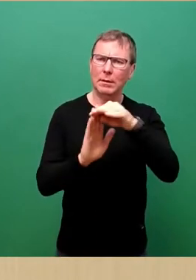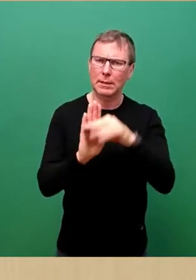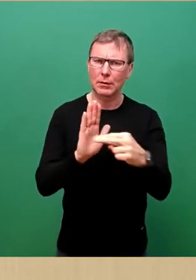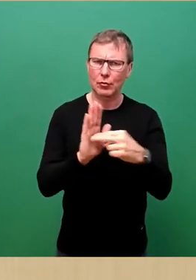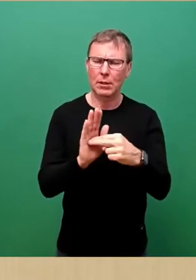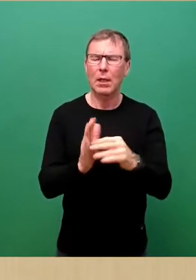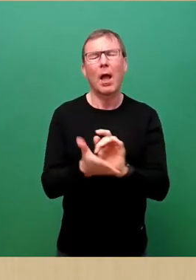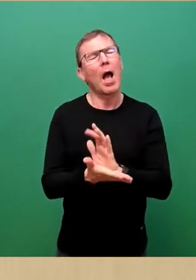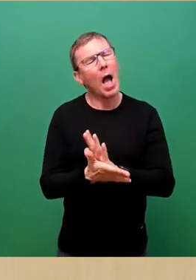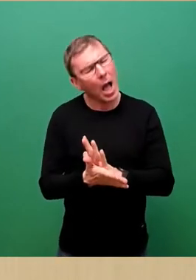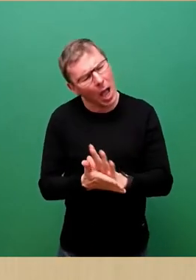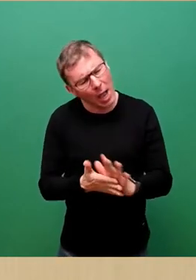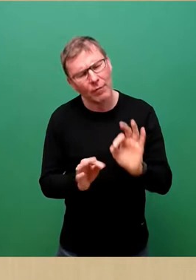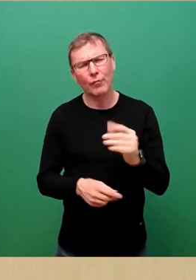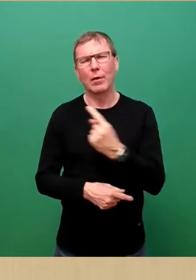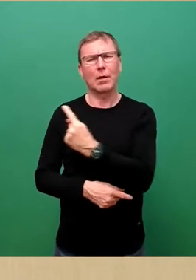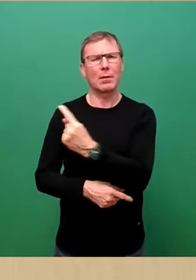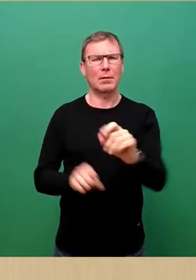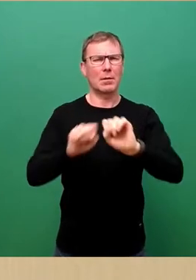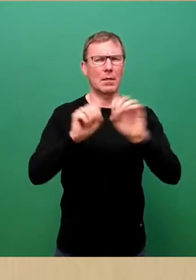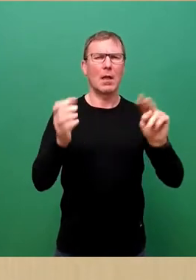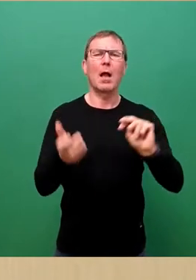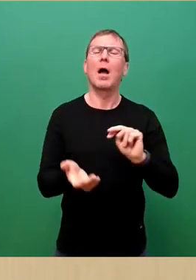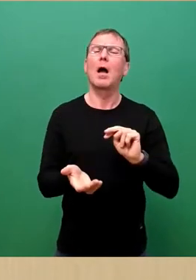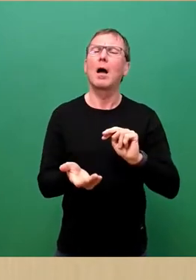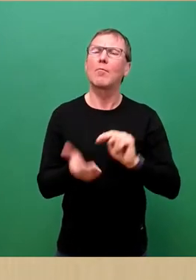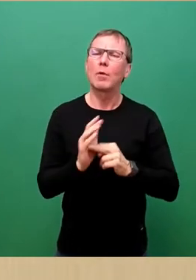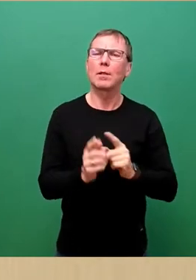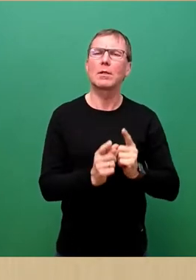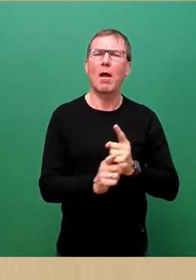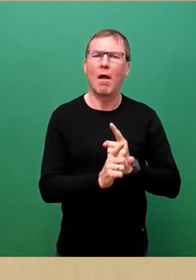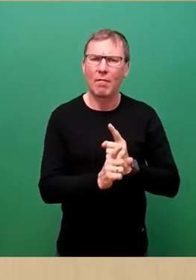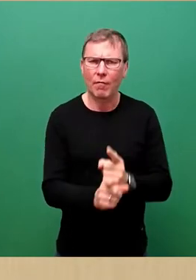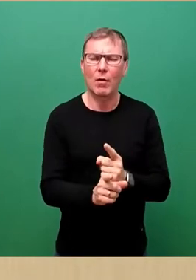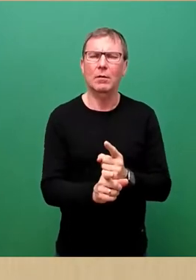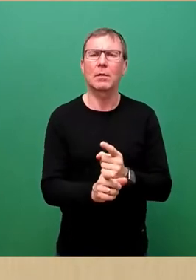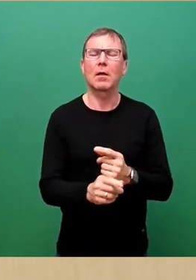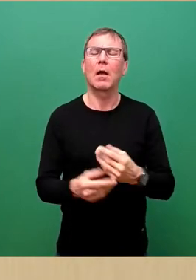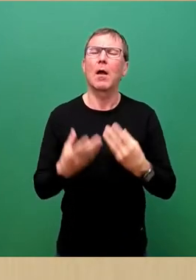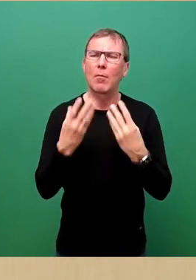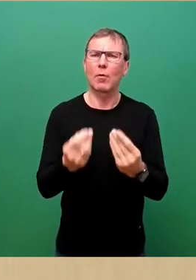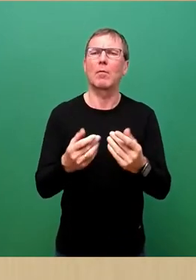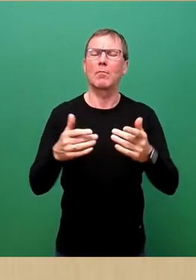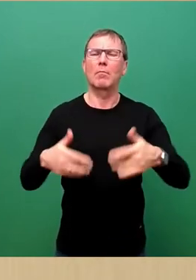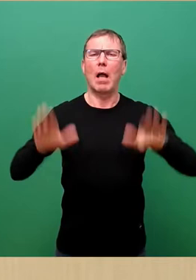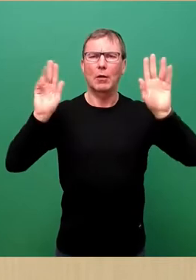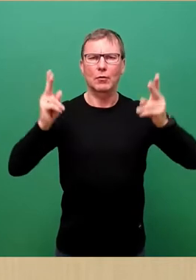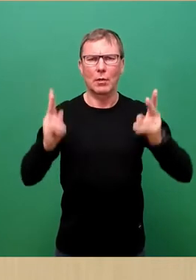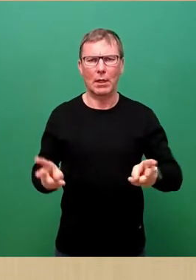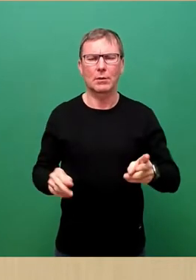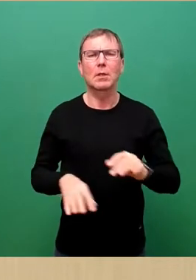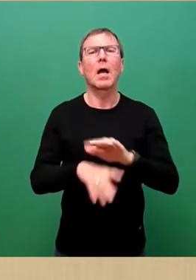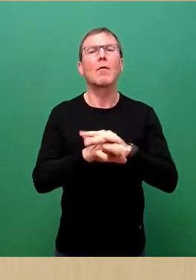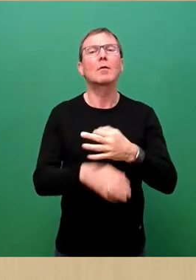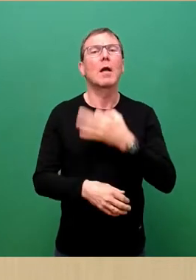und für jedermann verständlich. Politisch Verfolgte genießen Asylrecht. Wirtschaftliche Notsituationen,